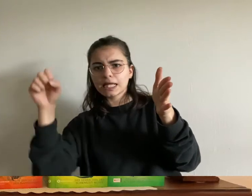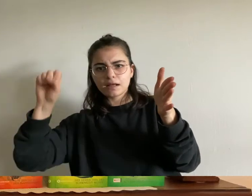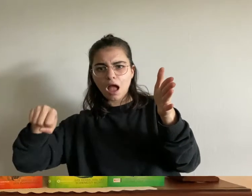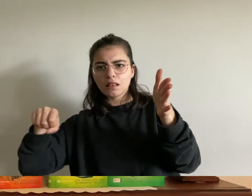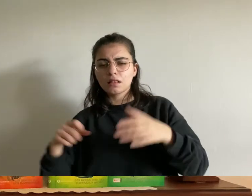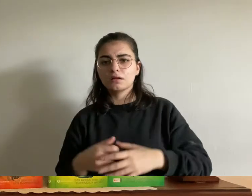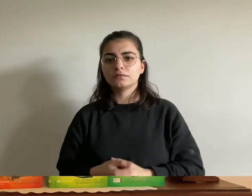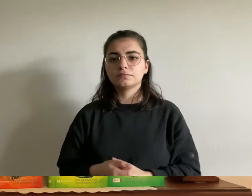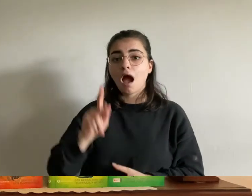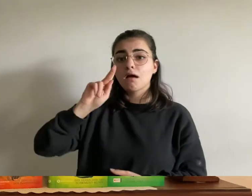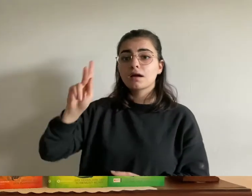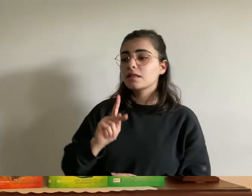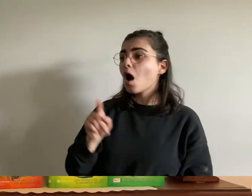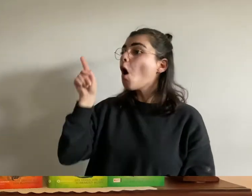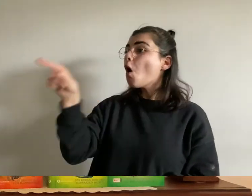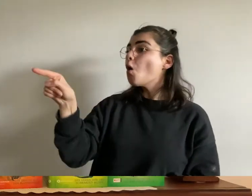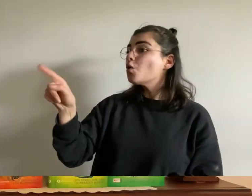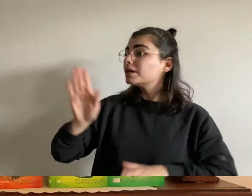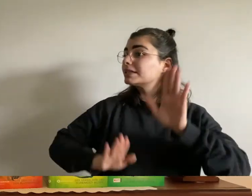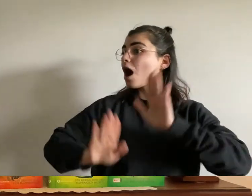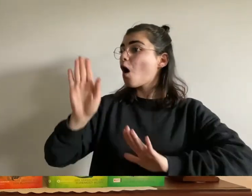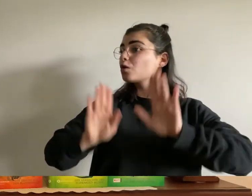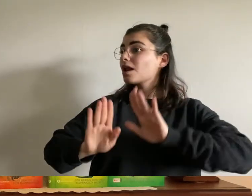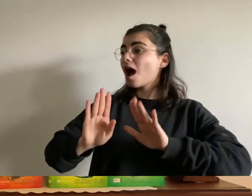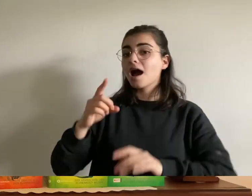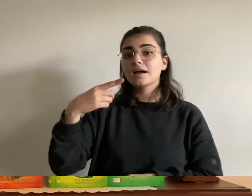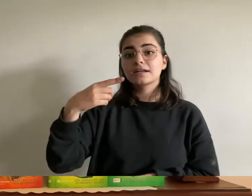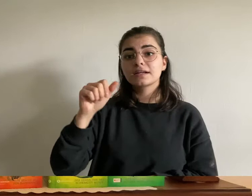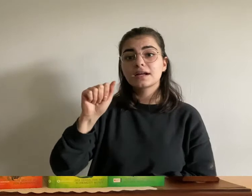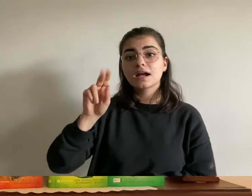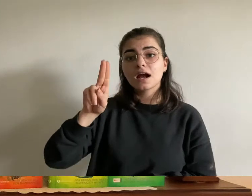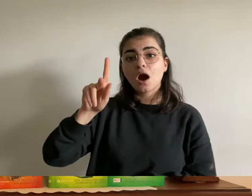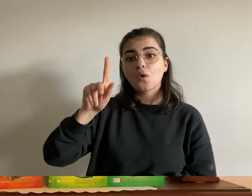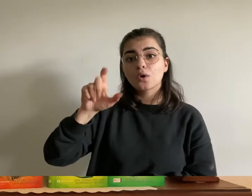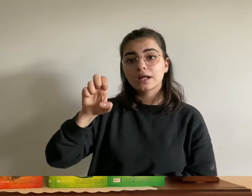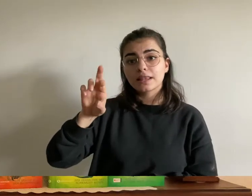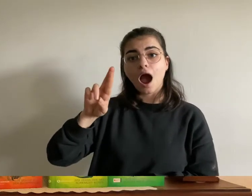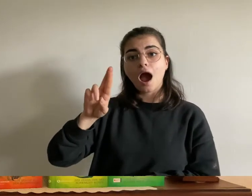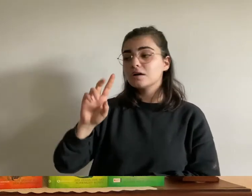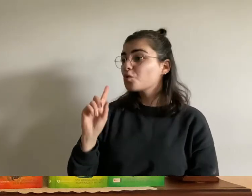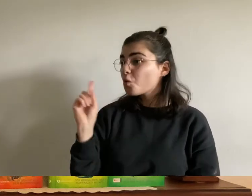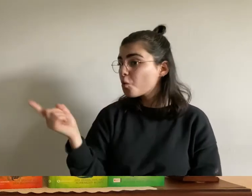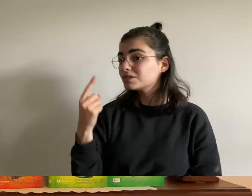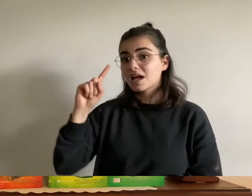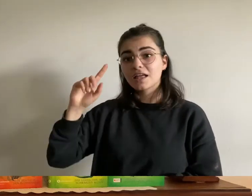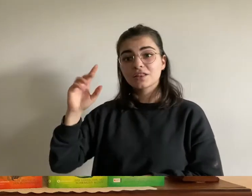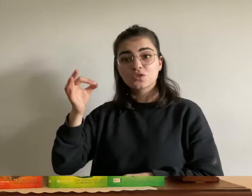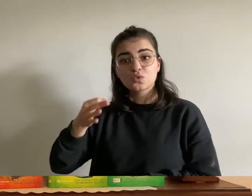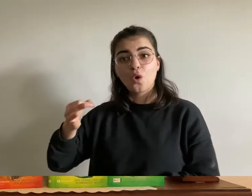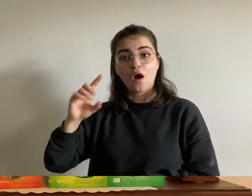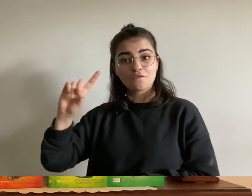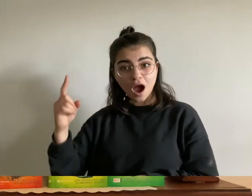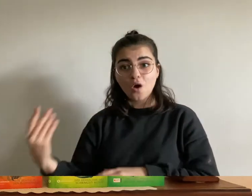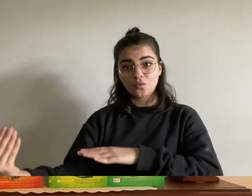kathlena begeistert die kommen manchmal auch in unser dorf und was machen die fragte greta sie erzählen geschichten